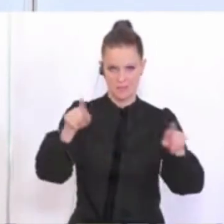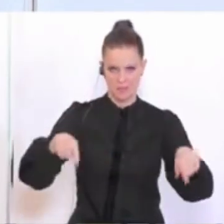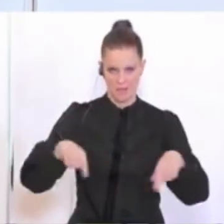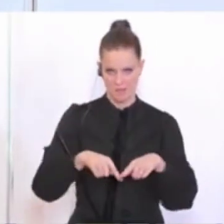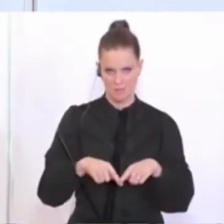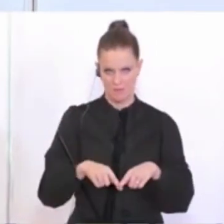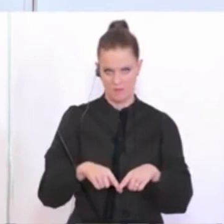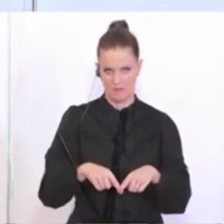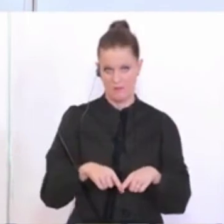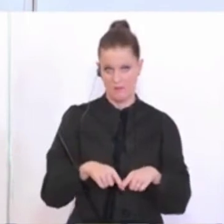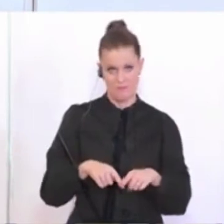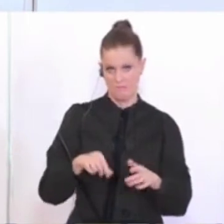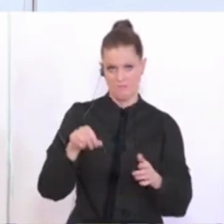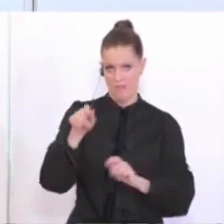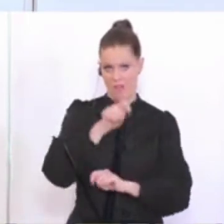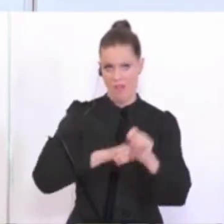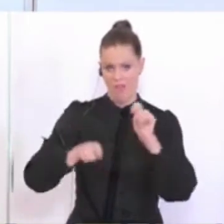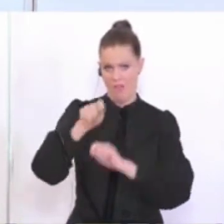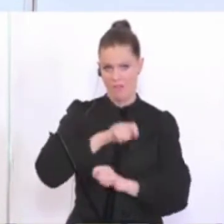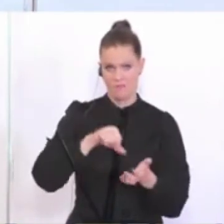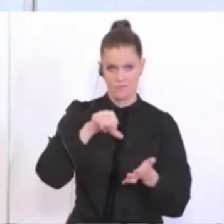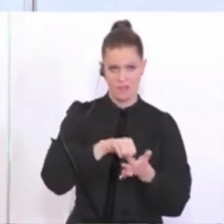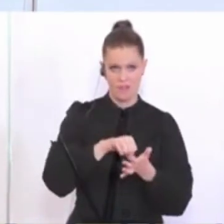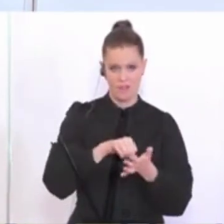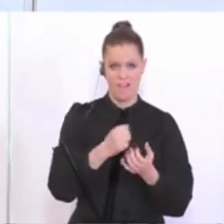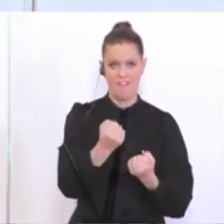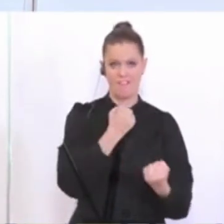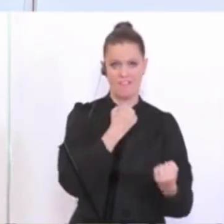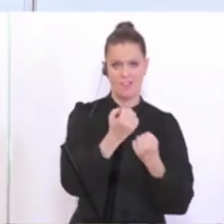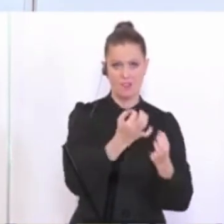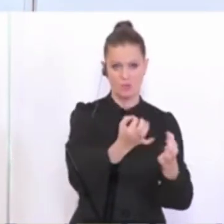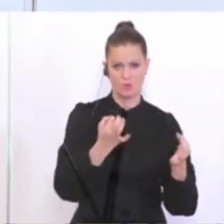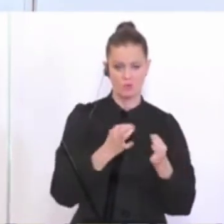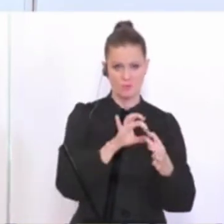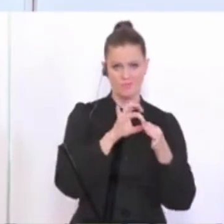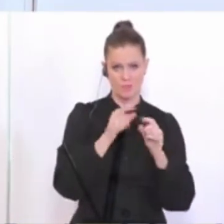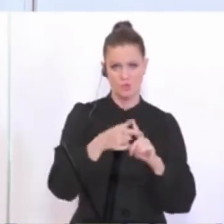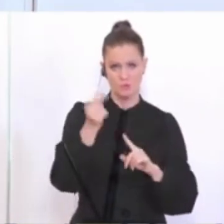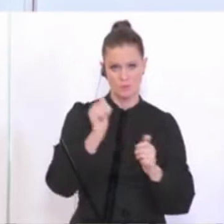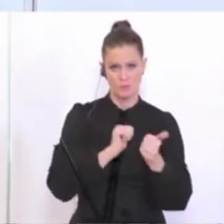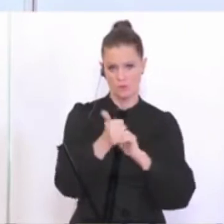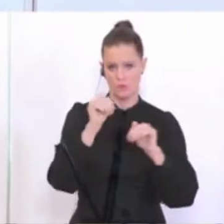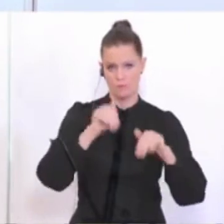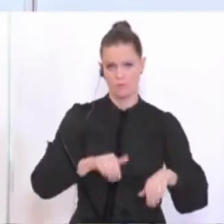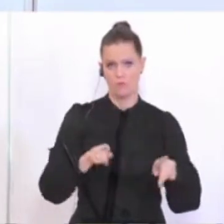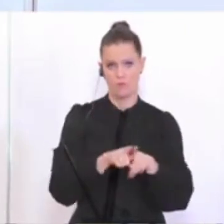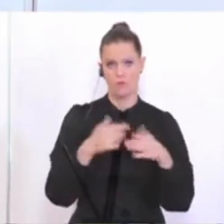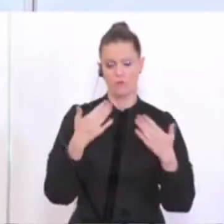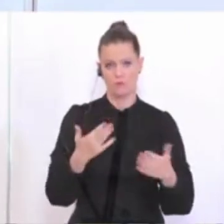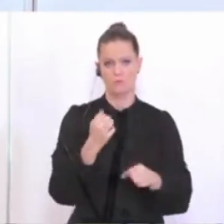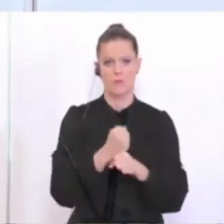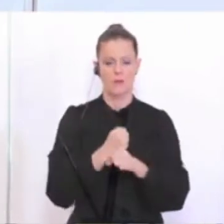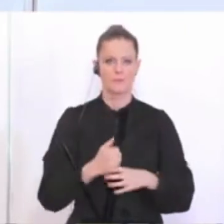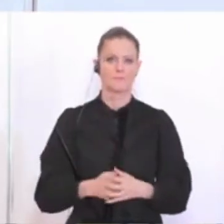weil was im Einkaufszentrum gilt, muss auch im Fitnessstudio jetzt aber für die Spitzensportler gelten. Also das sind eigentlich relativ